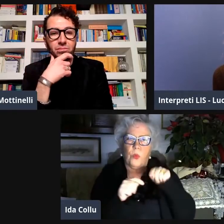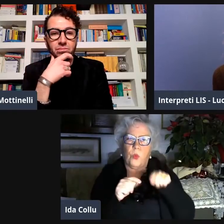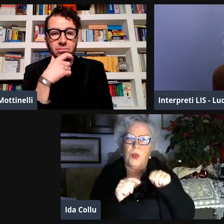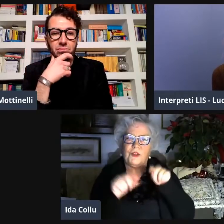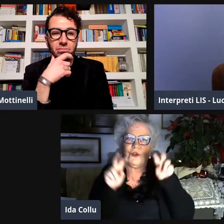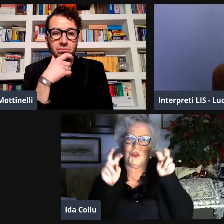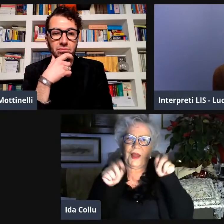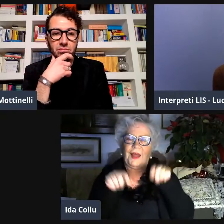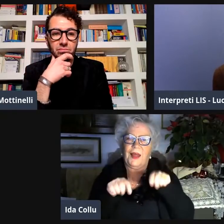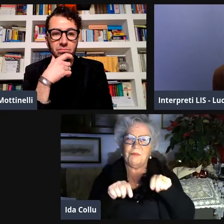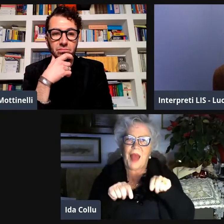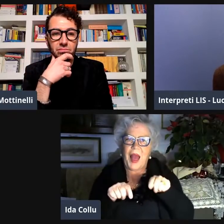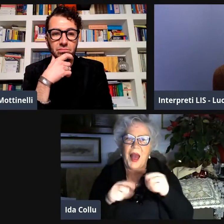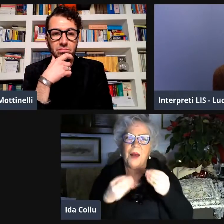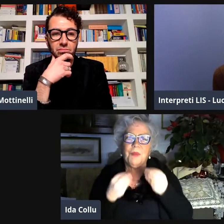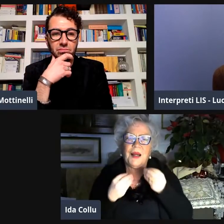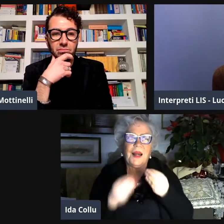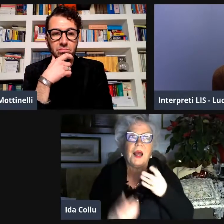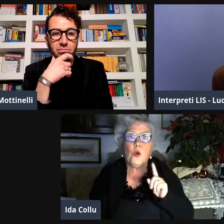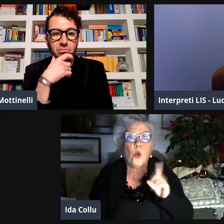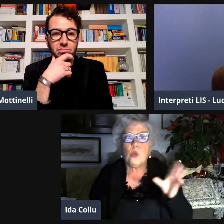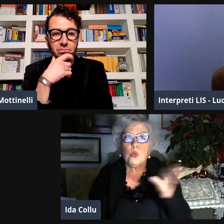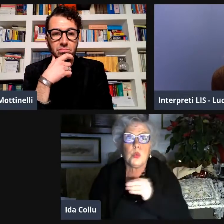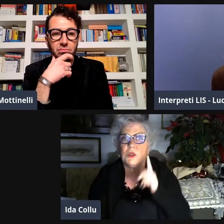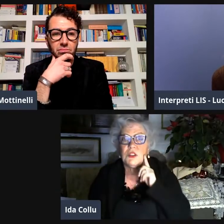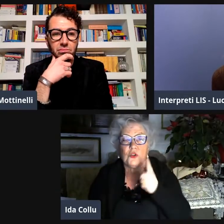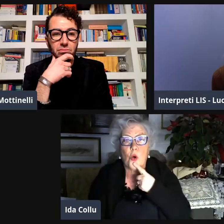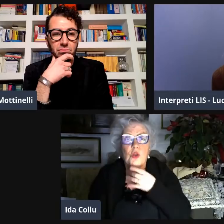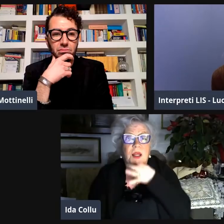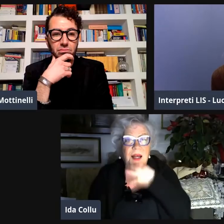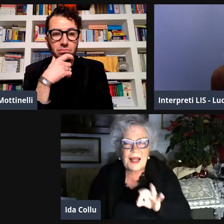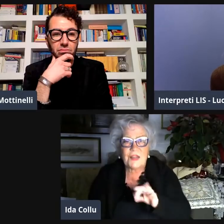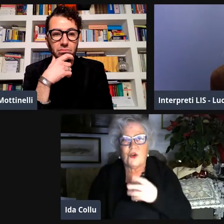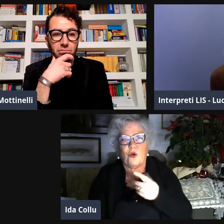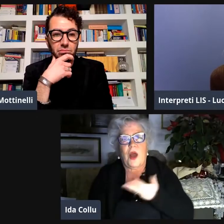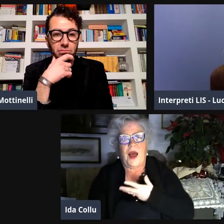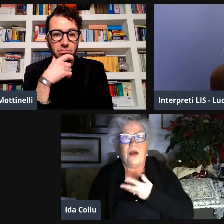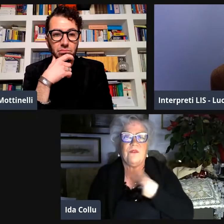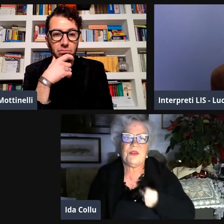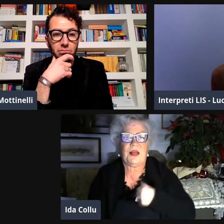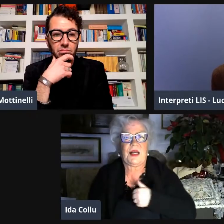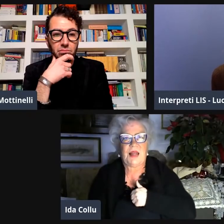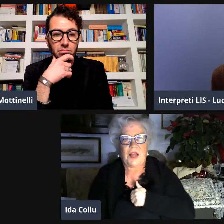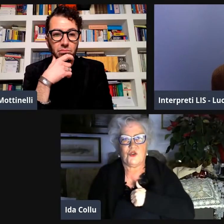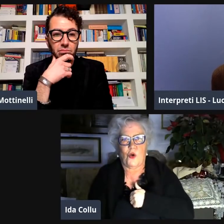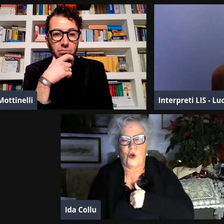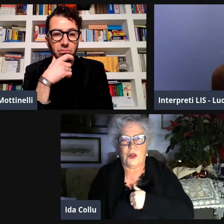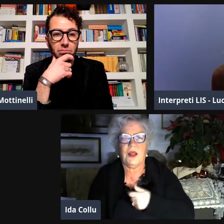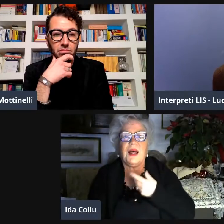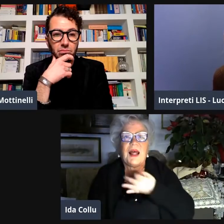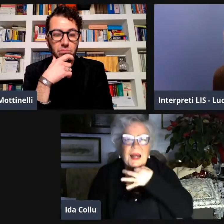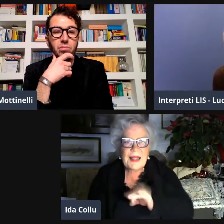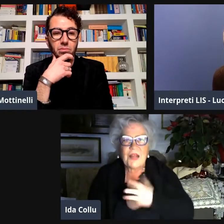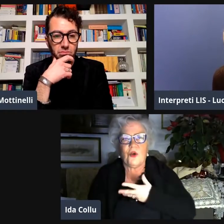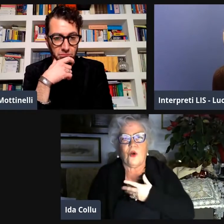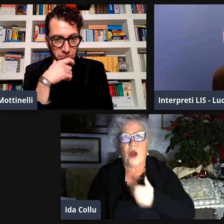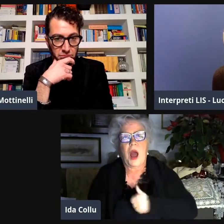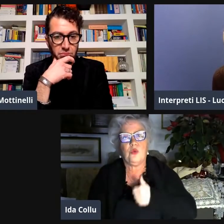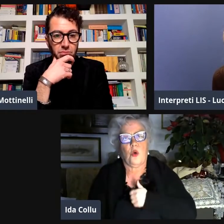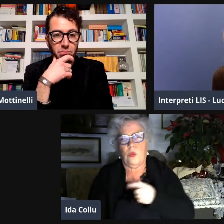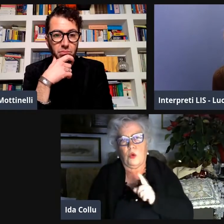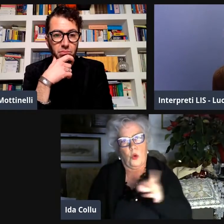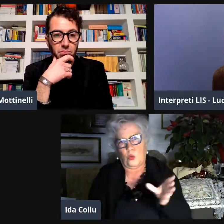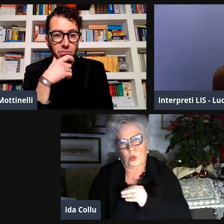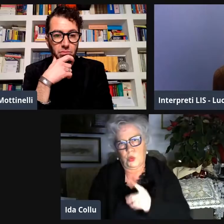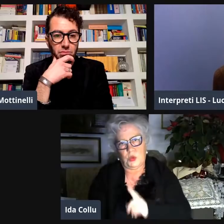volte però noi discutevamo su questo tema. Perché non tutti i sordi sono in grado di vivere